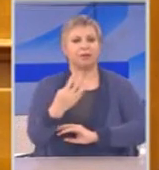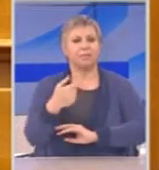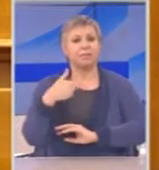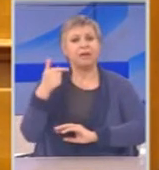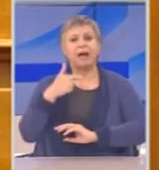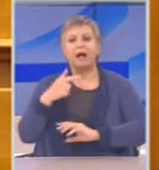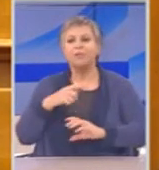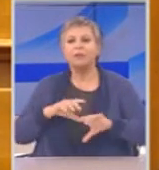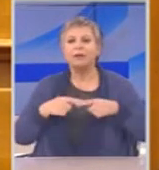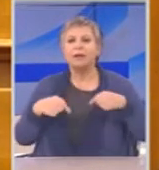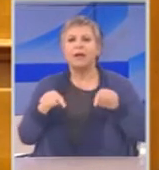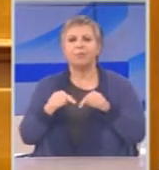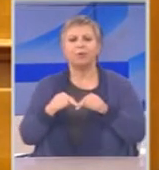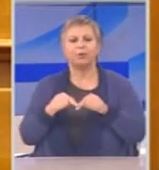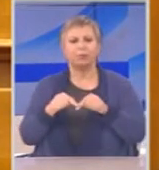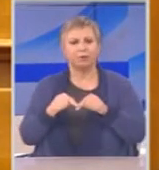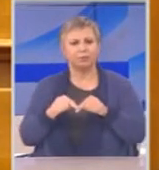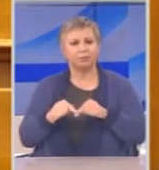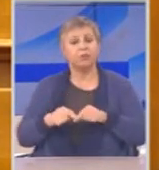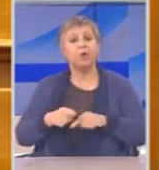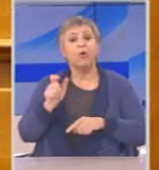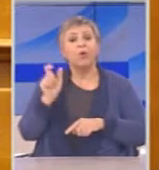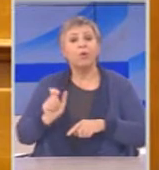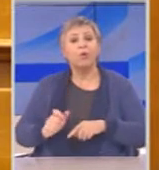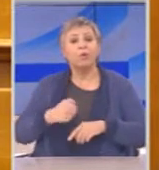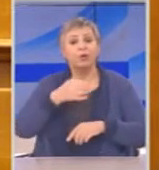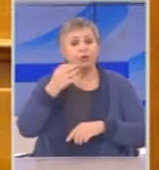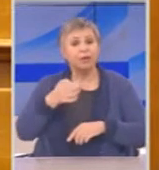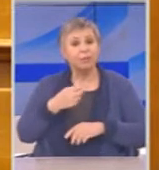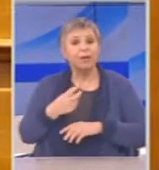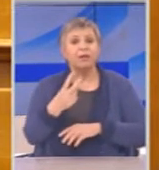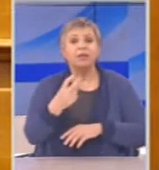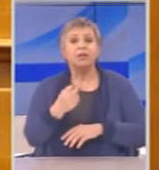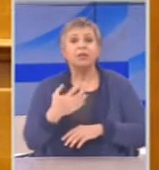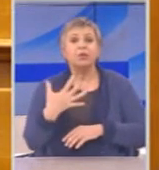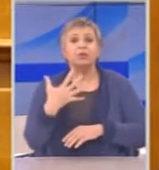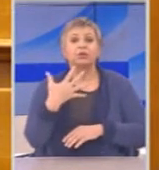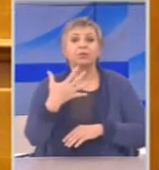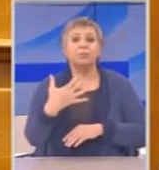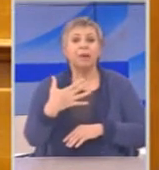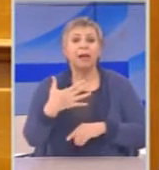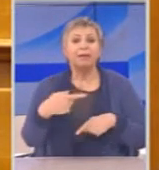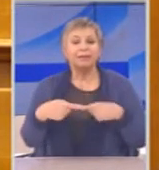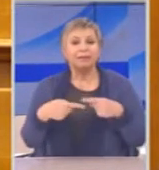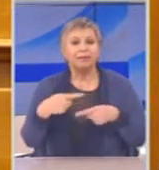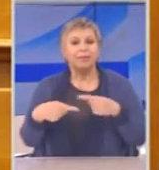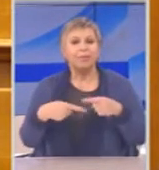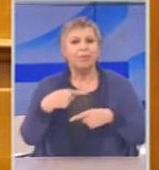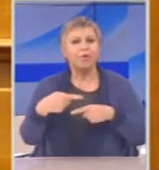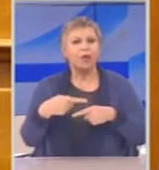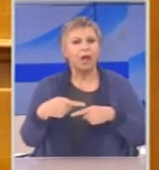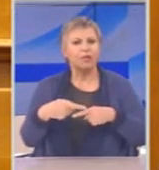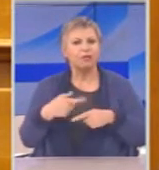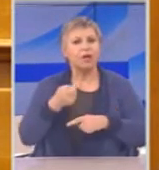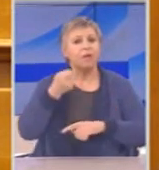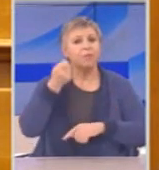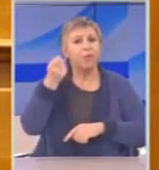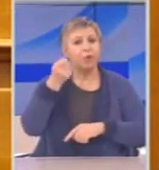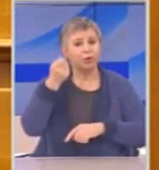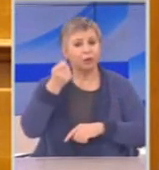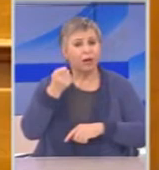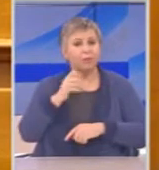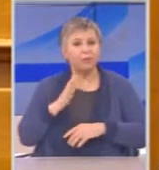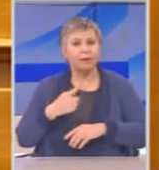Βουληστήμας Λεητική, ότι τουλάχιστον 25 μονάδες του δημοσίου χρέους, δηλαδή το 1 τέταρτο,